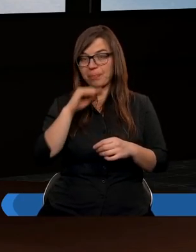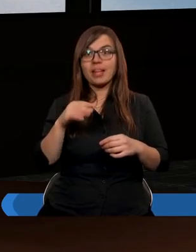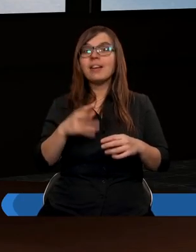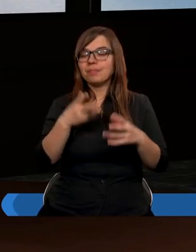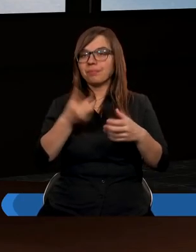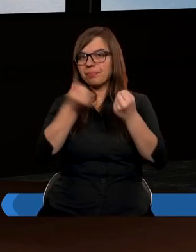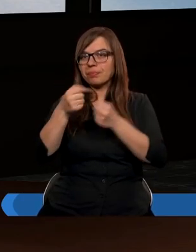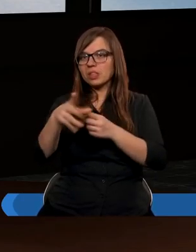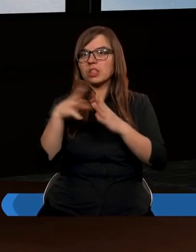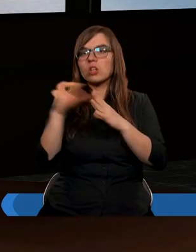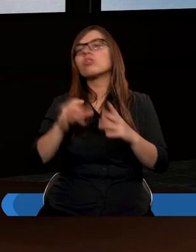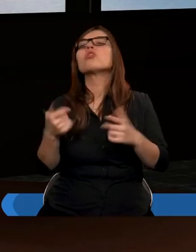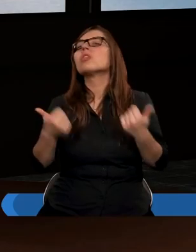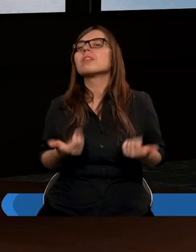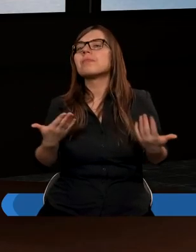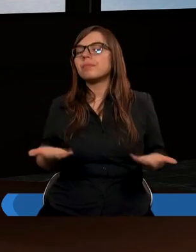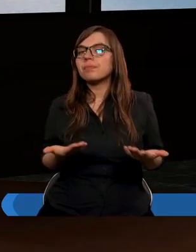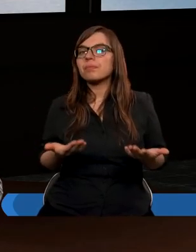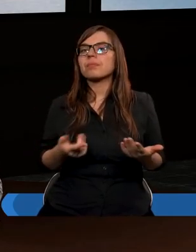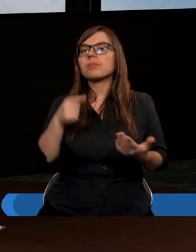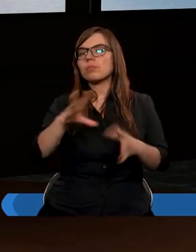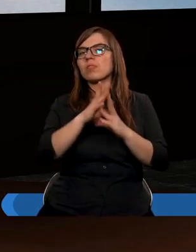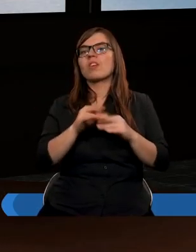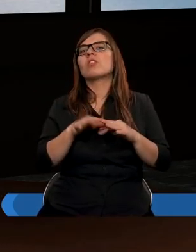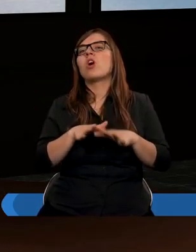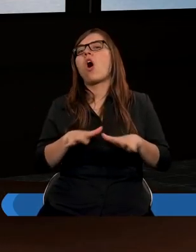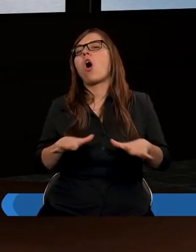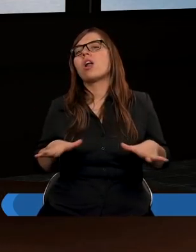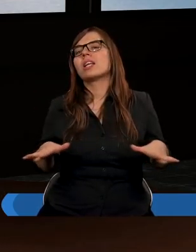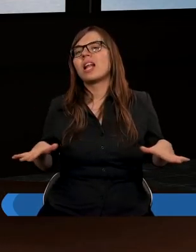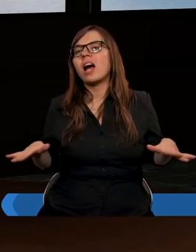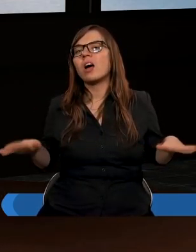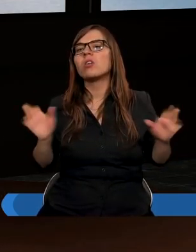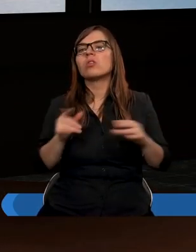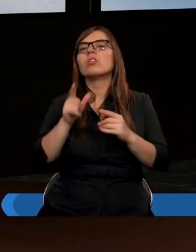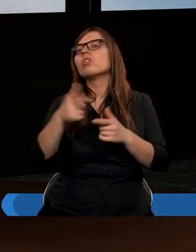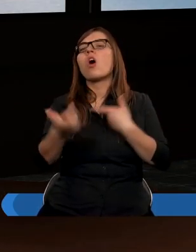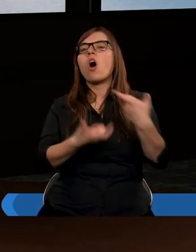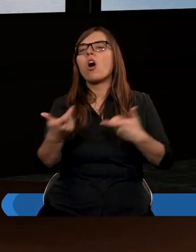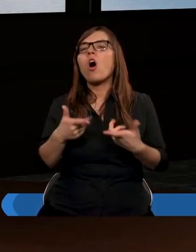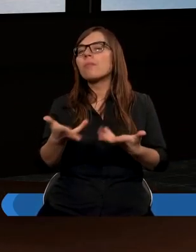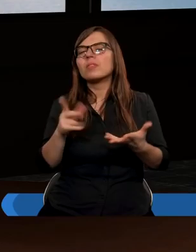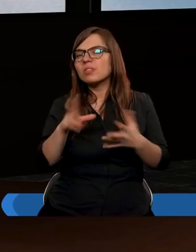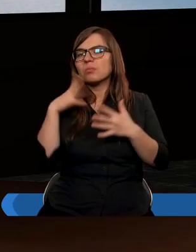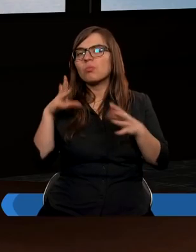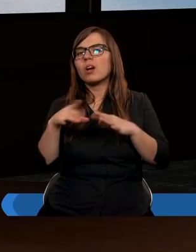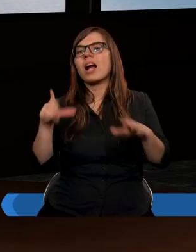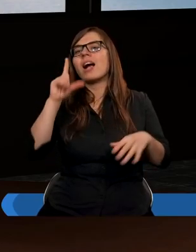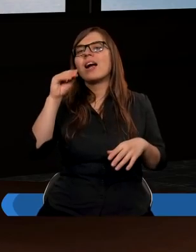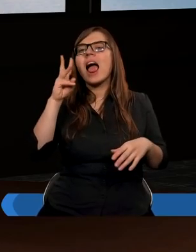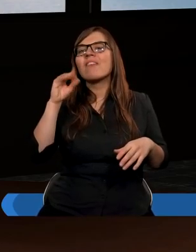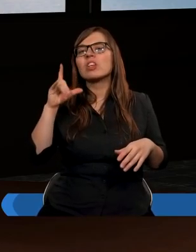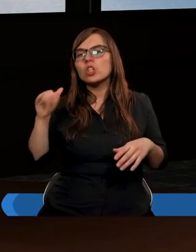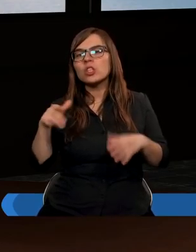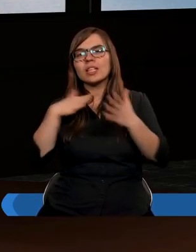dziesięciny. No i co się stało? No i wszystko się to rozeszło. Po maleńku zaczęli kapłani odchodzić i lewici zaczęli